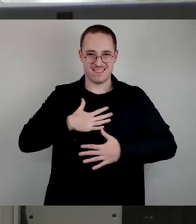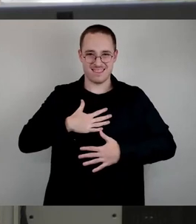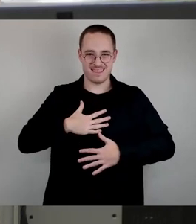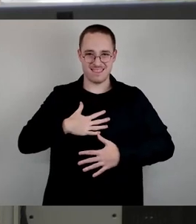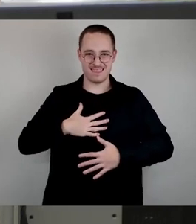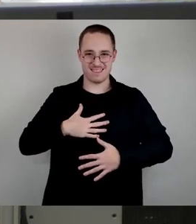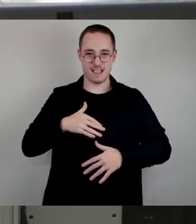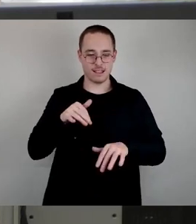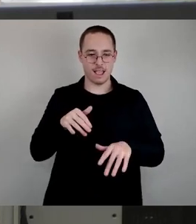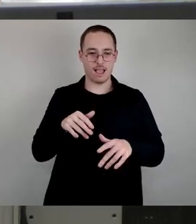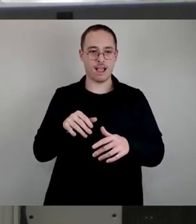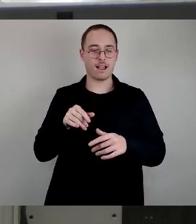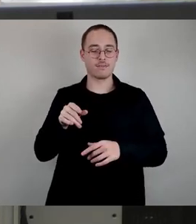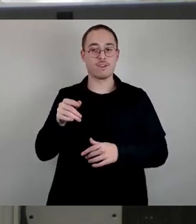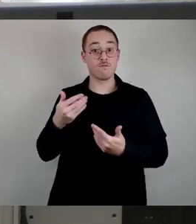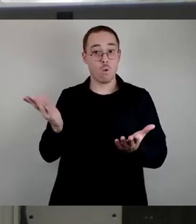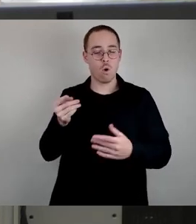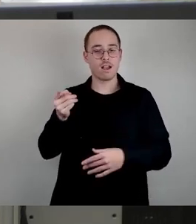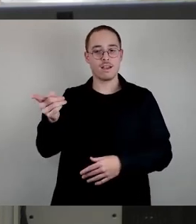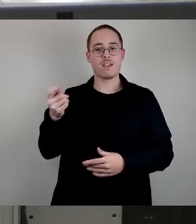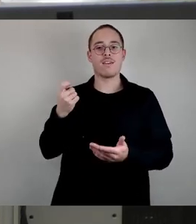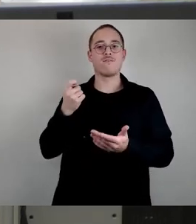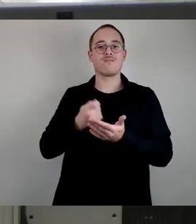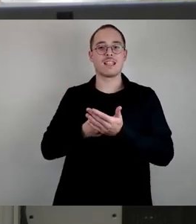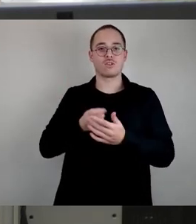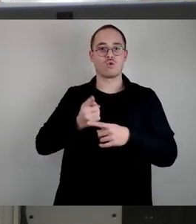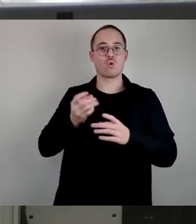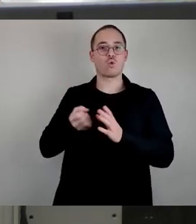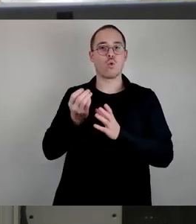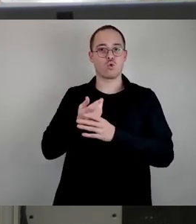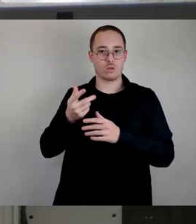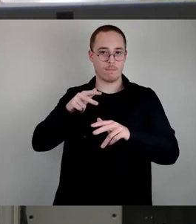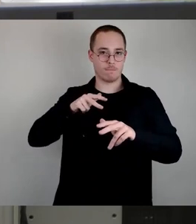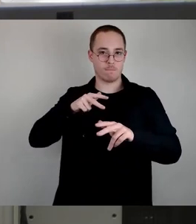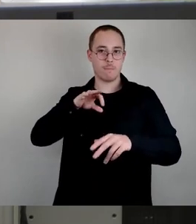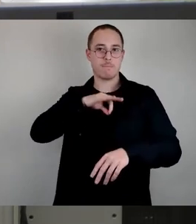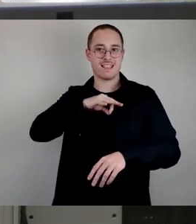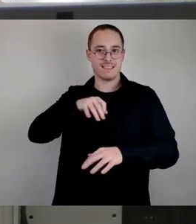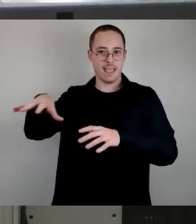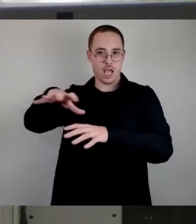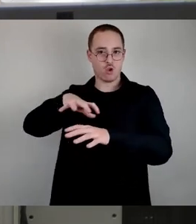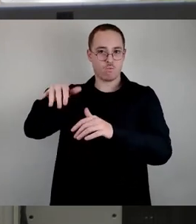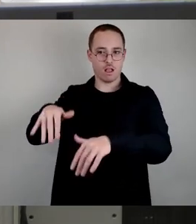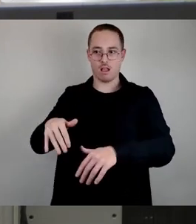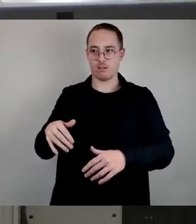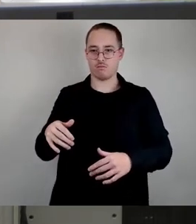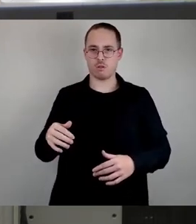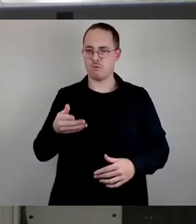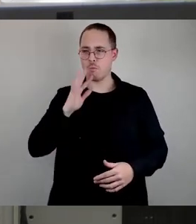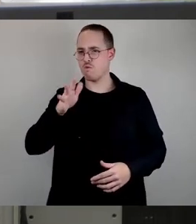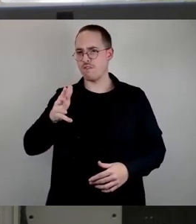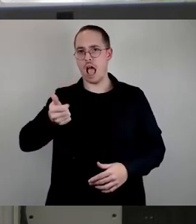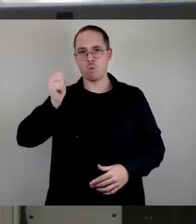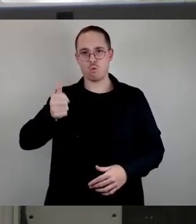Finanz- und Kultusministerium, es waren gut 100 Menschen da und auf einmal gab es Tumult draußen vor